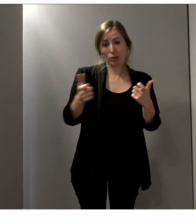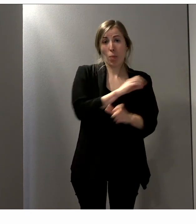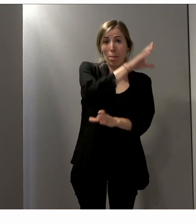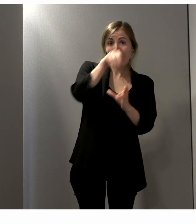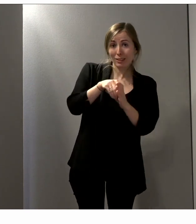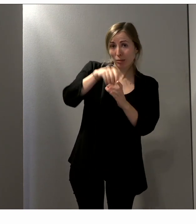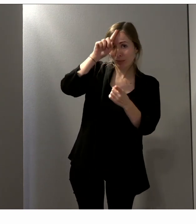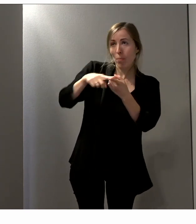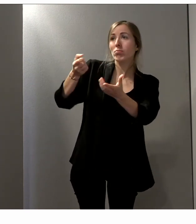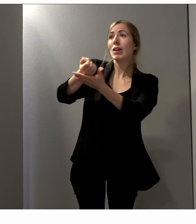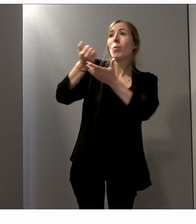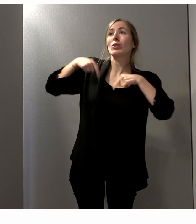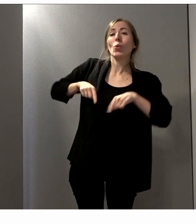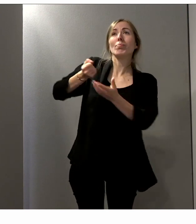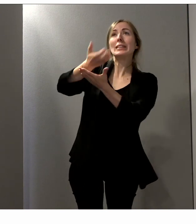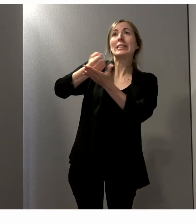accessible.